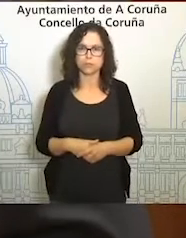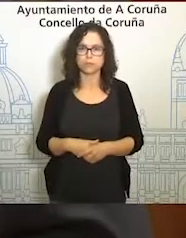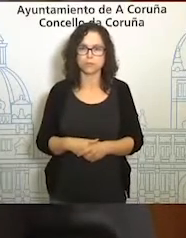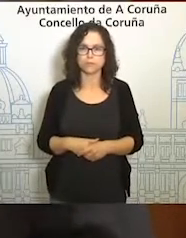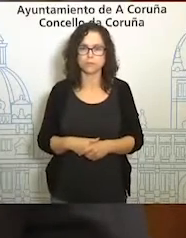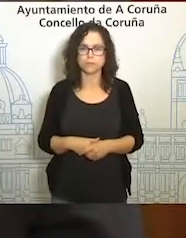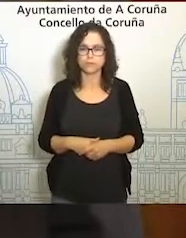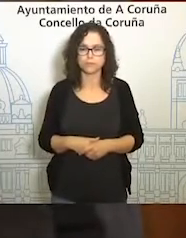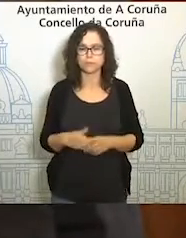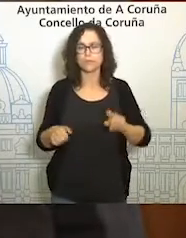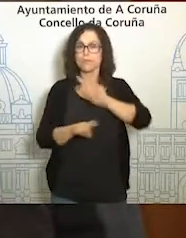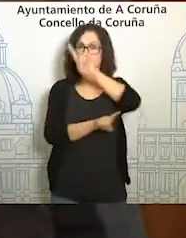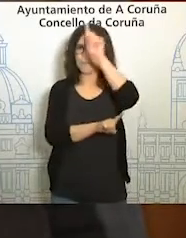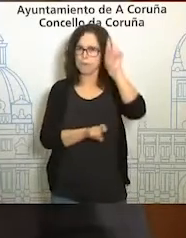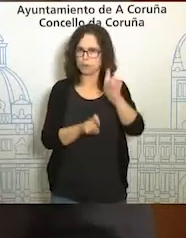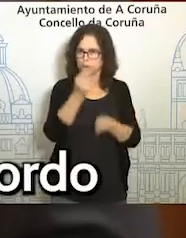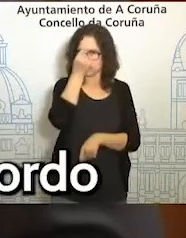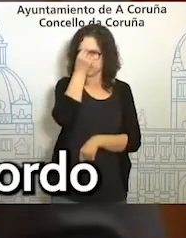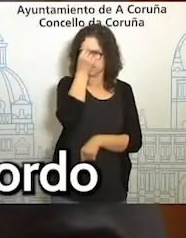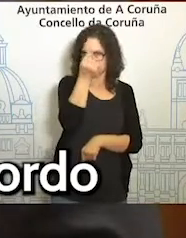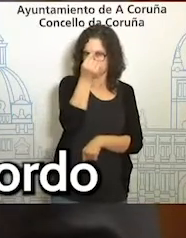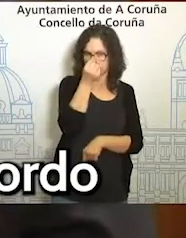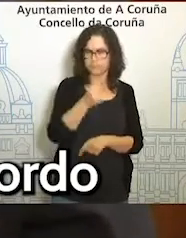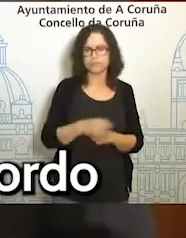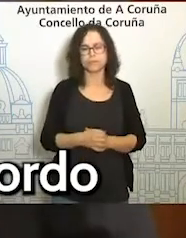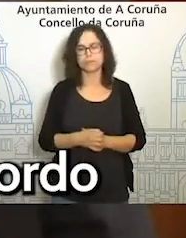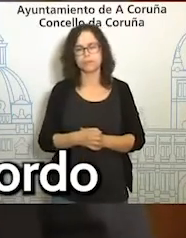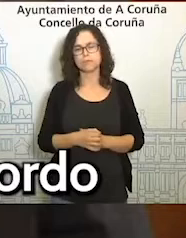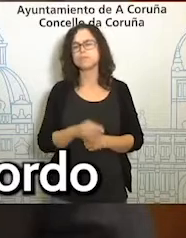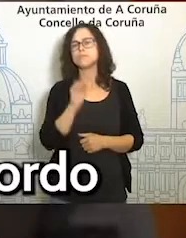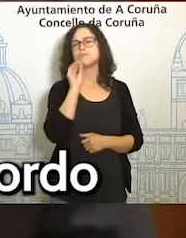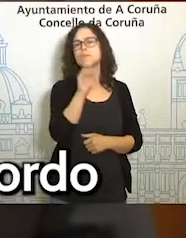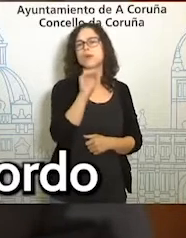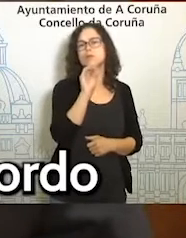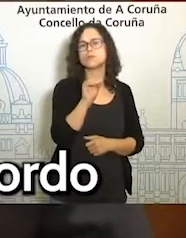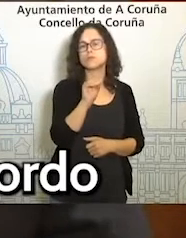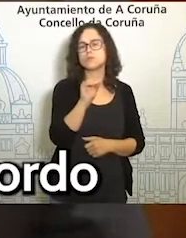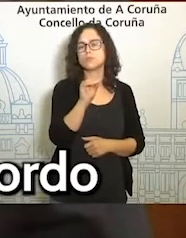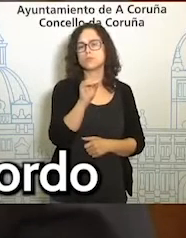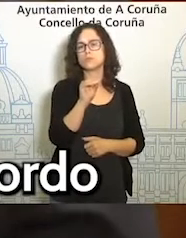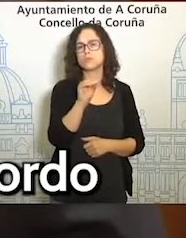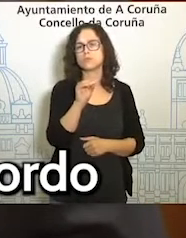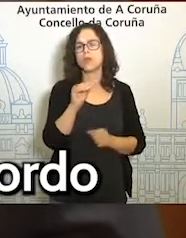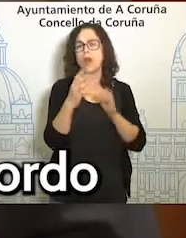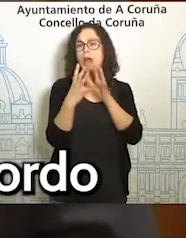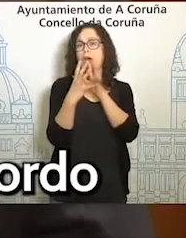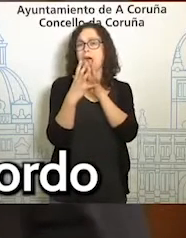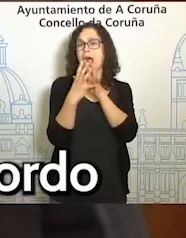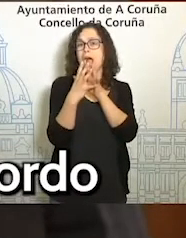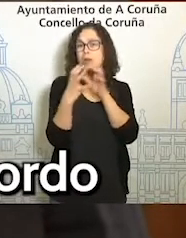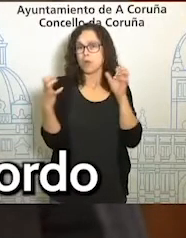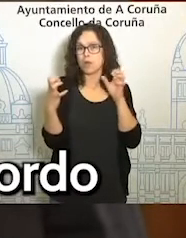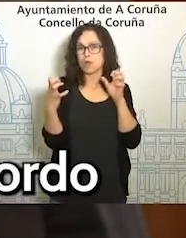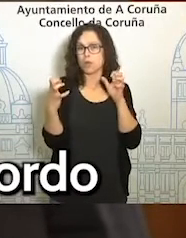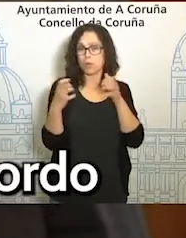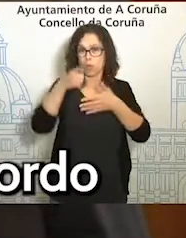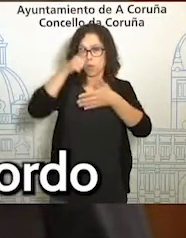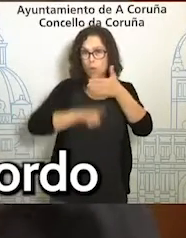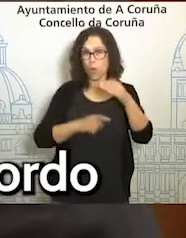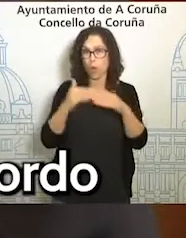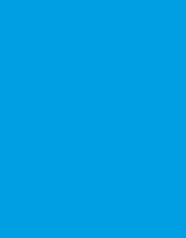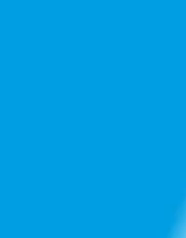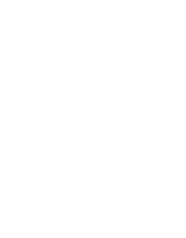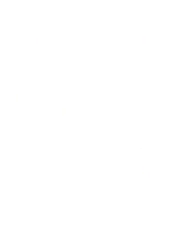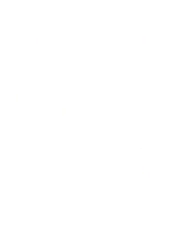A pregunta é concreta. Cando e como se vai cumprir o acordo ao que chegamos en outuro.